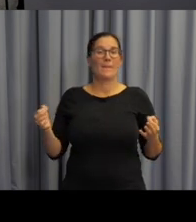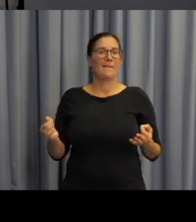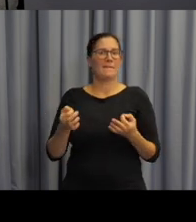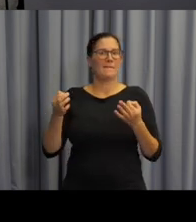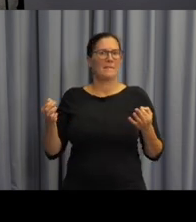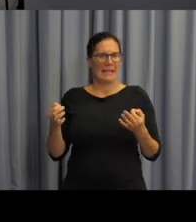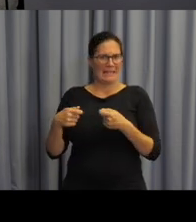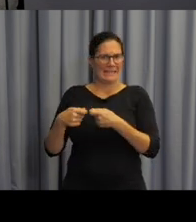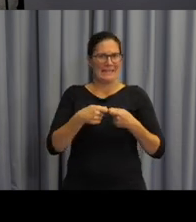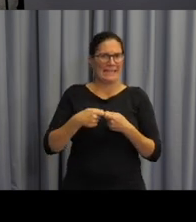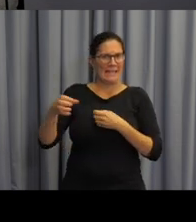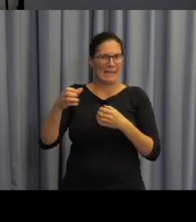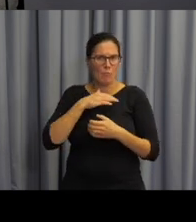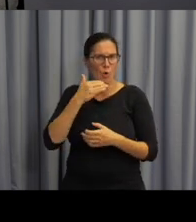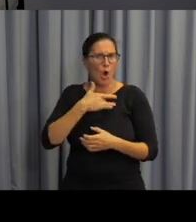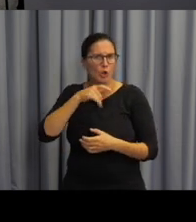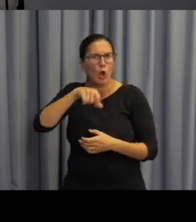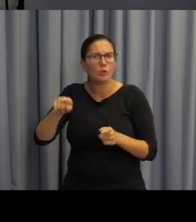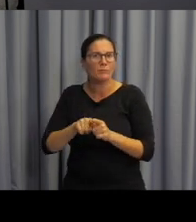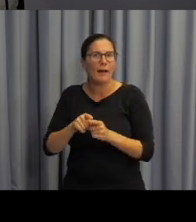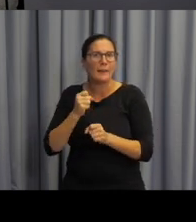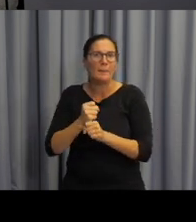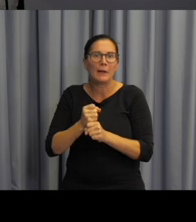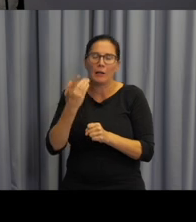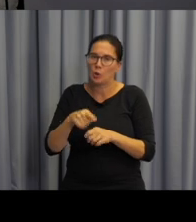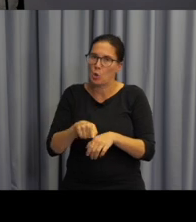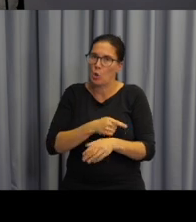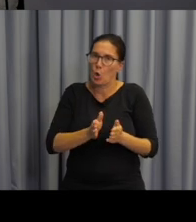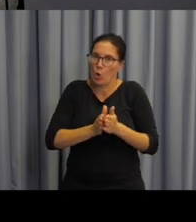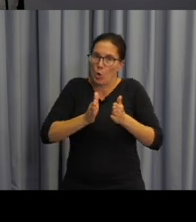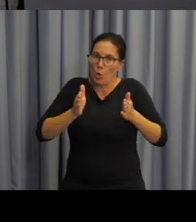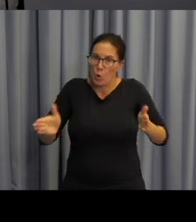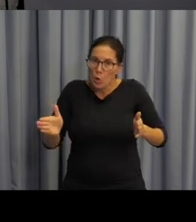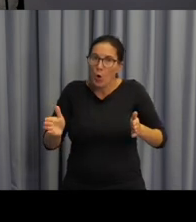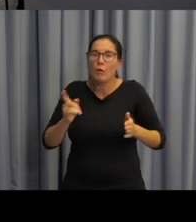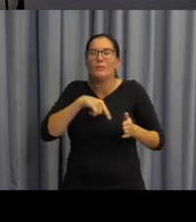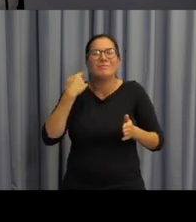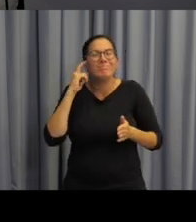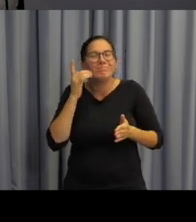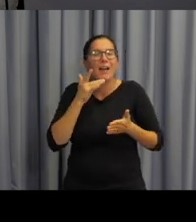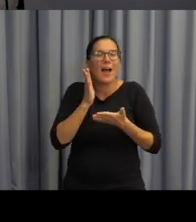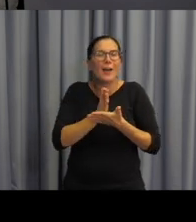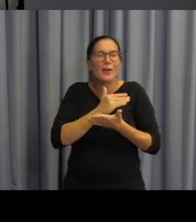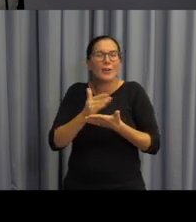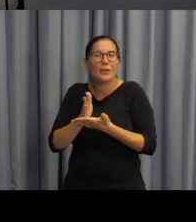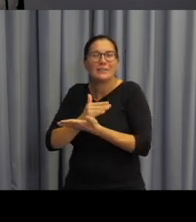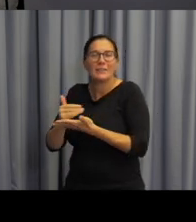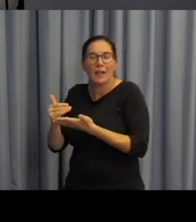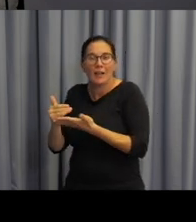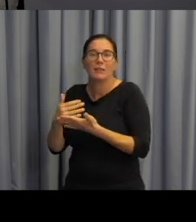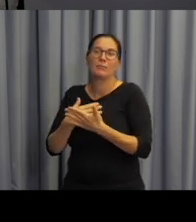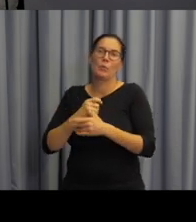poměrně rozsáhlého týmu a poměrně dlouhodobé práce nějak systematicky, tak jsme si vyčlenili i